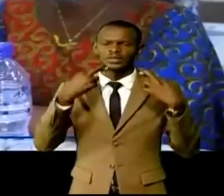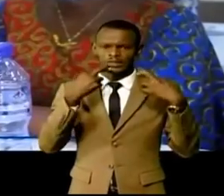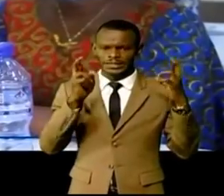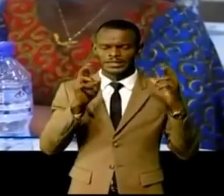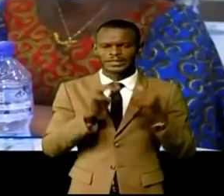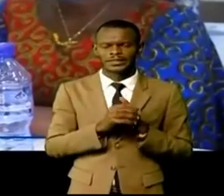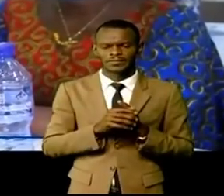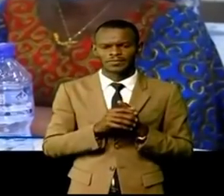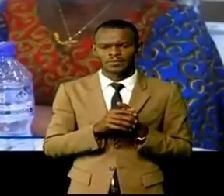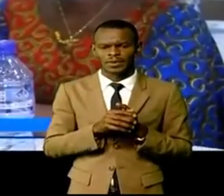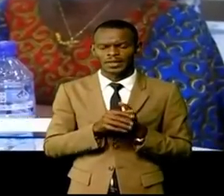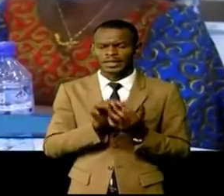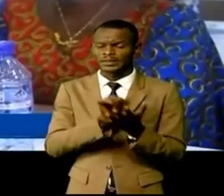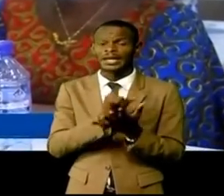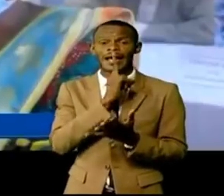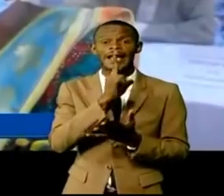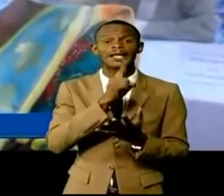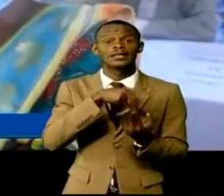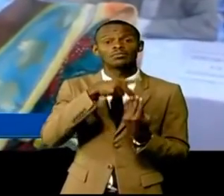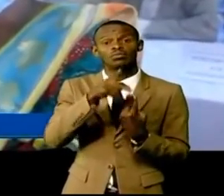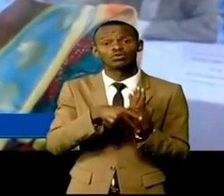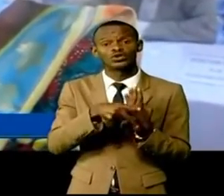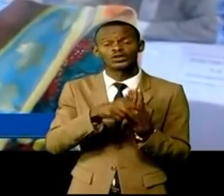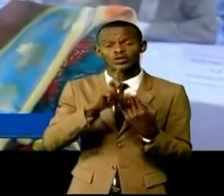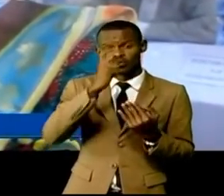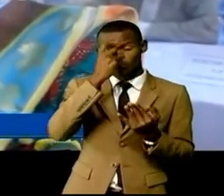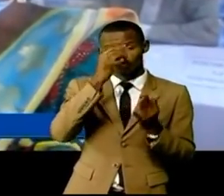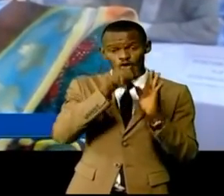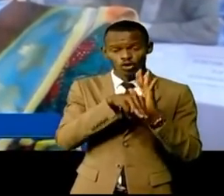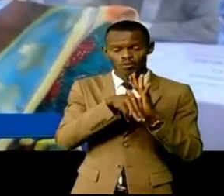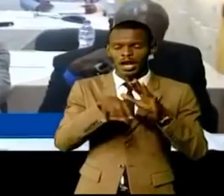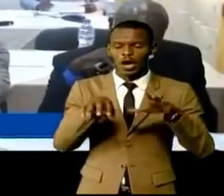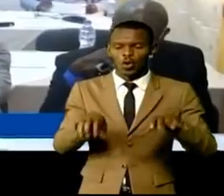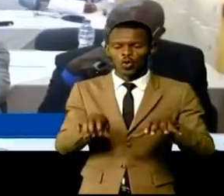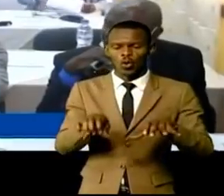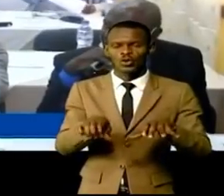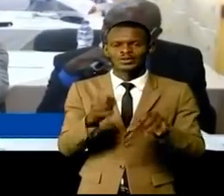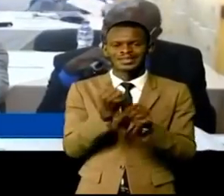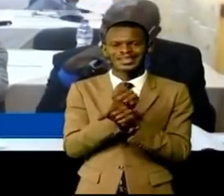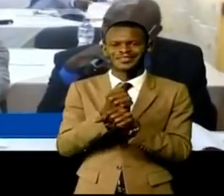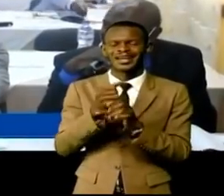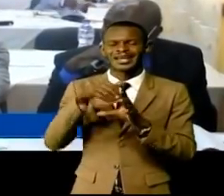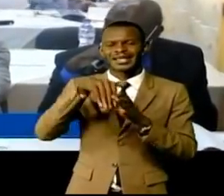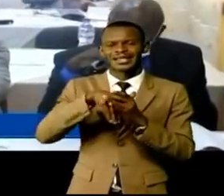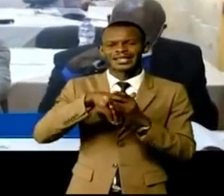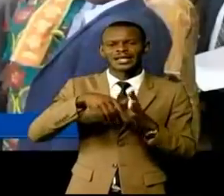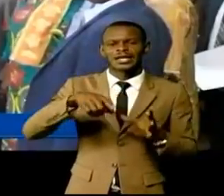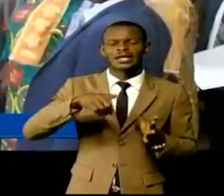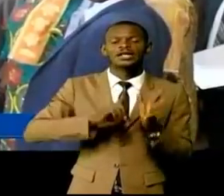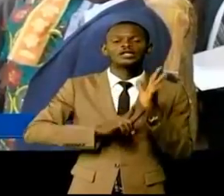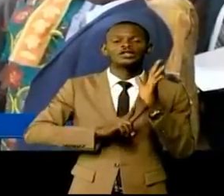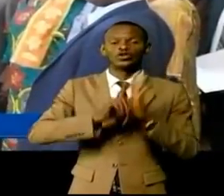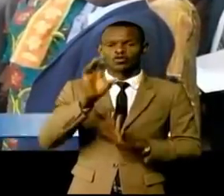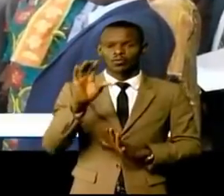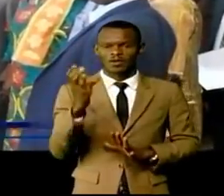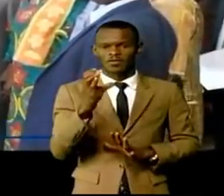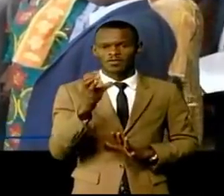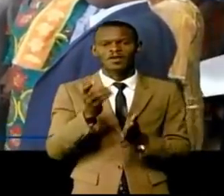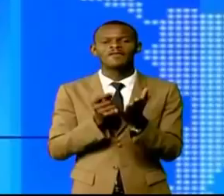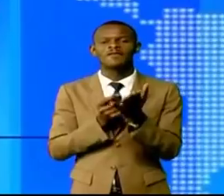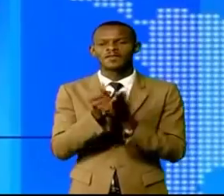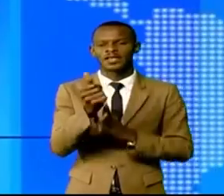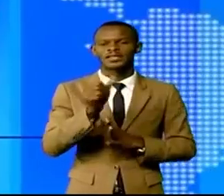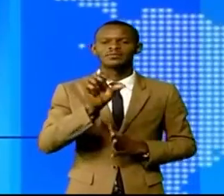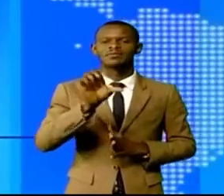de la RDC œuvrant au sein de l'administration du développement rural financé par la Banque africaine des développements.